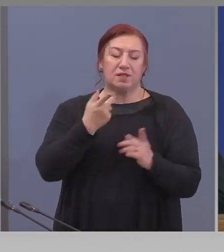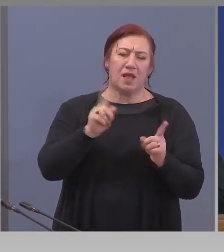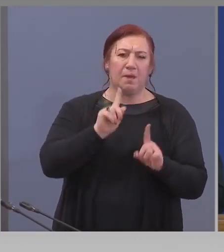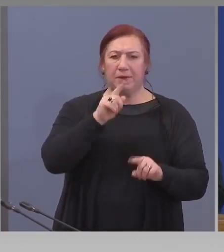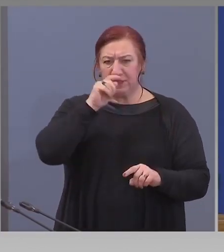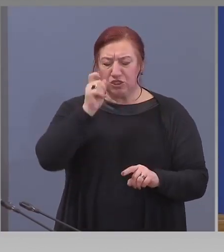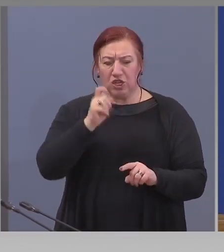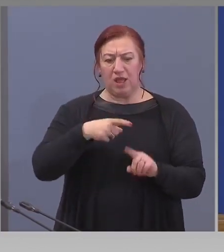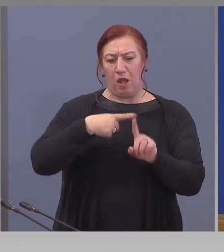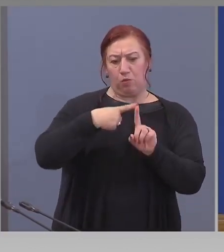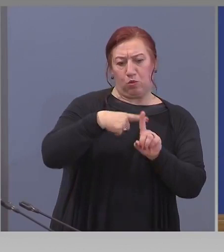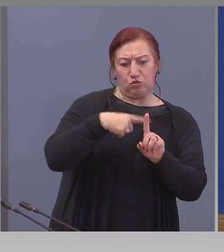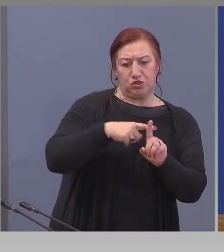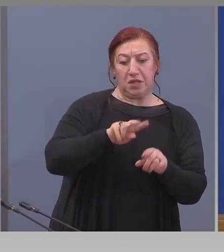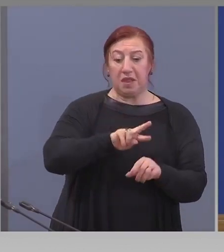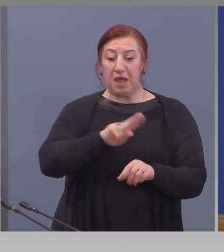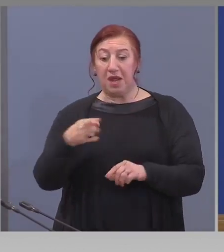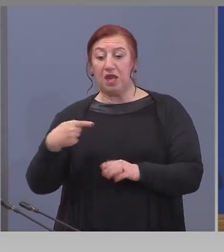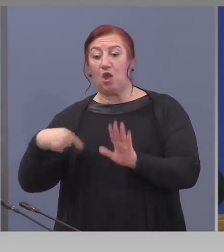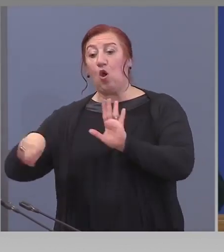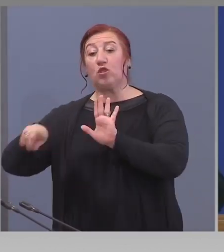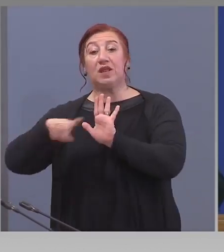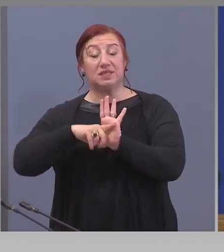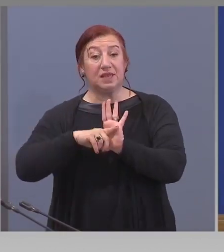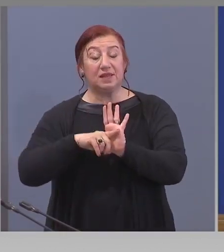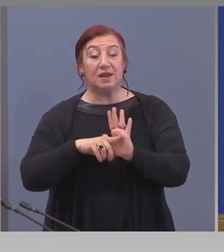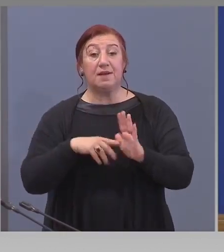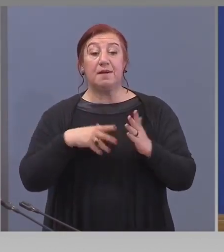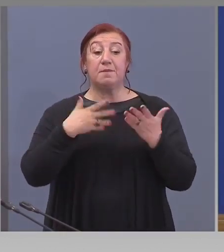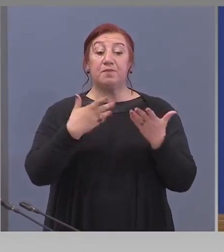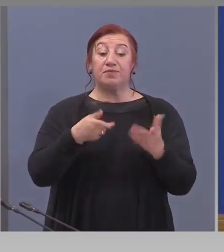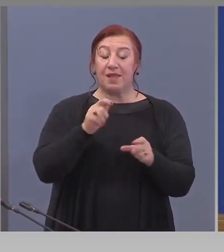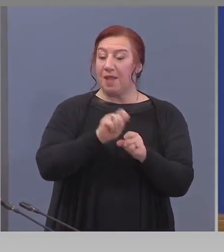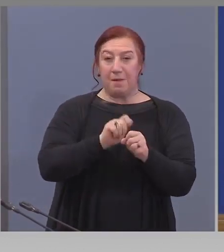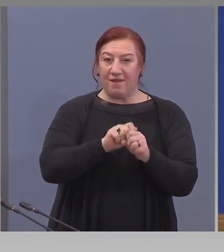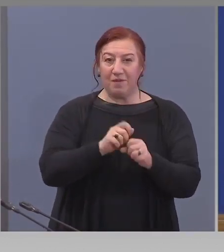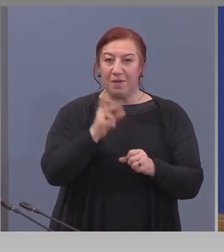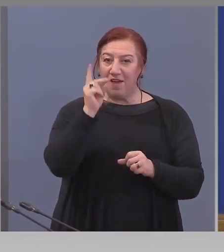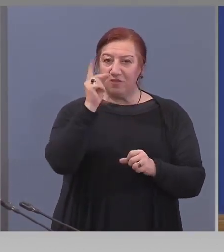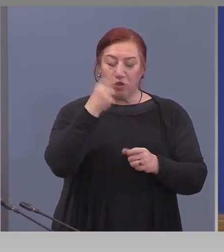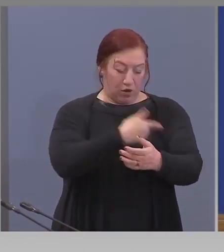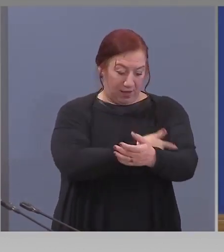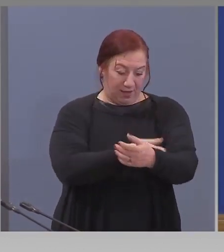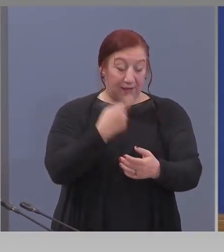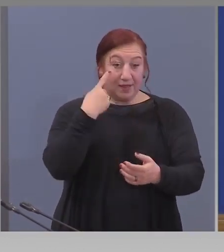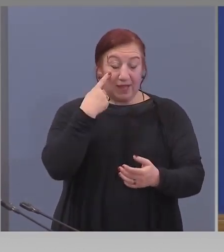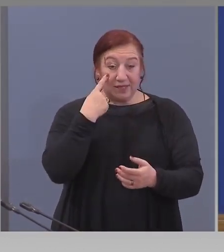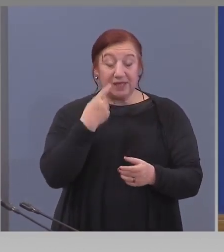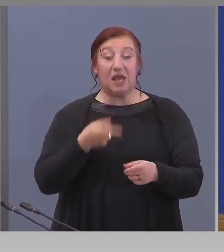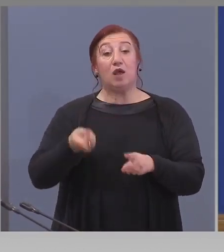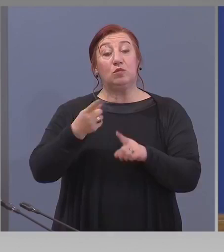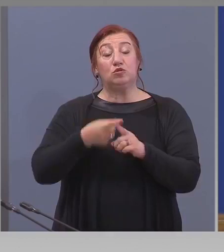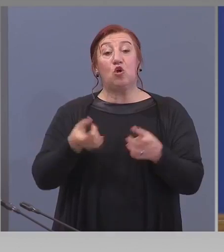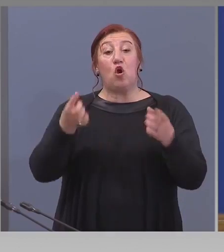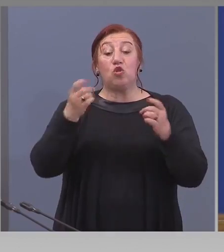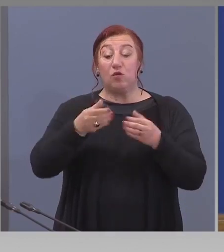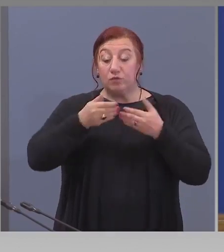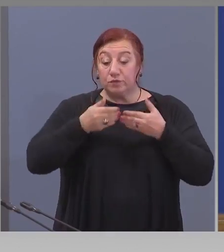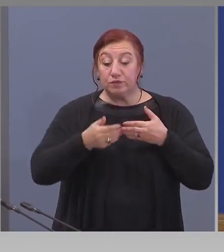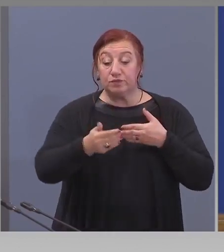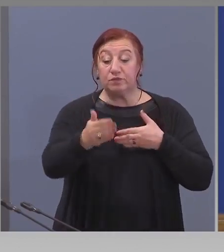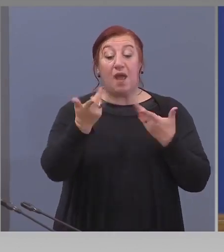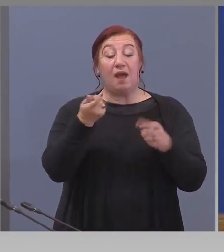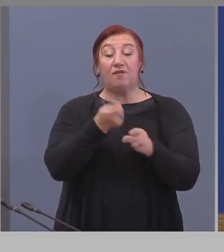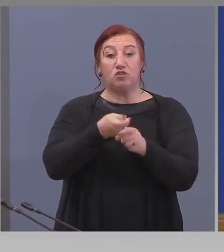или отрицателен, какъв е втория тест, което е необходим такъв и отново, какво се прави по-нататък с